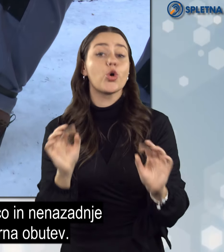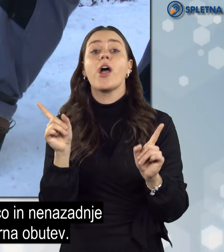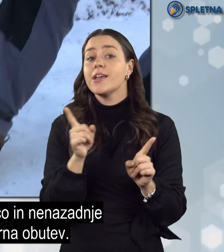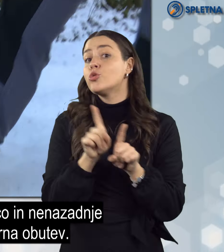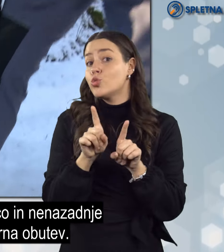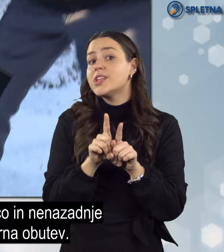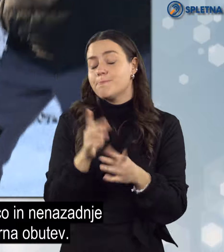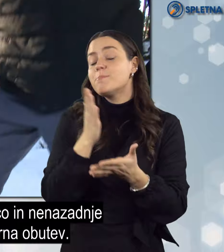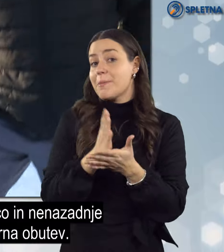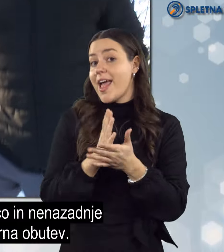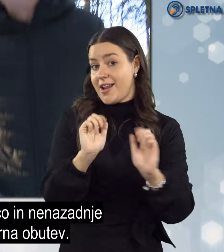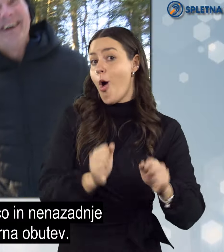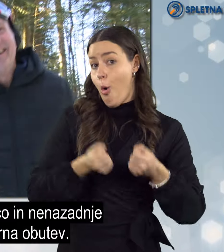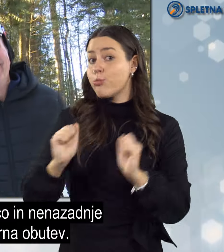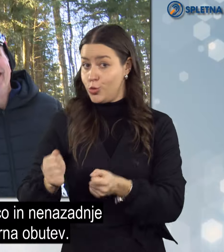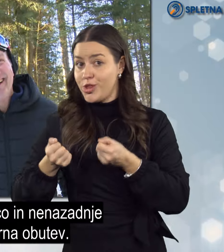obutov.